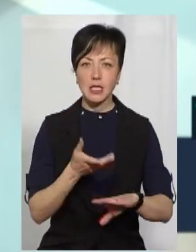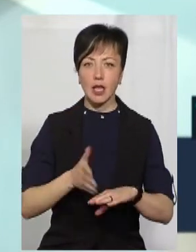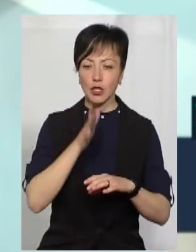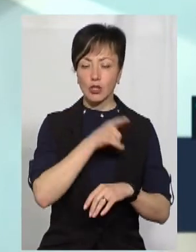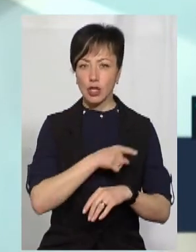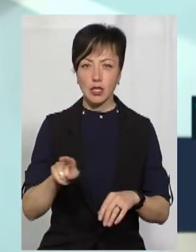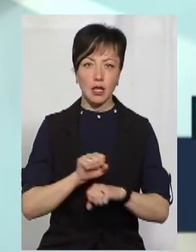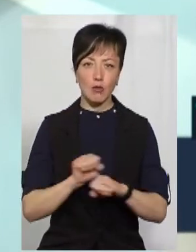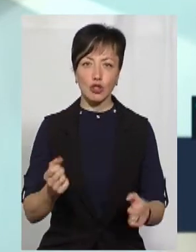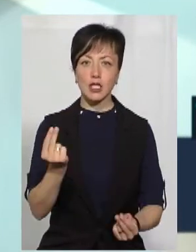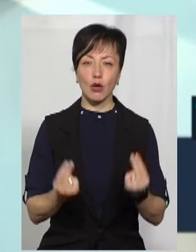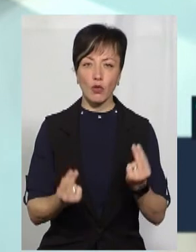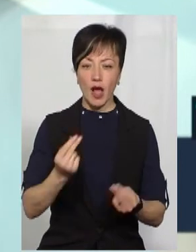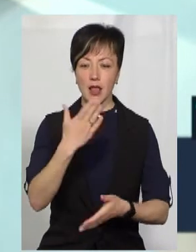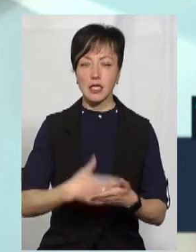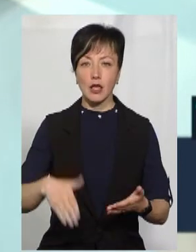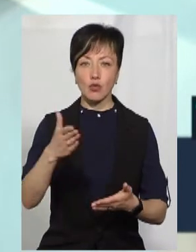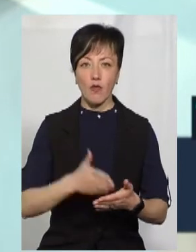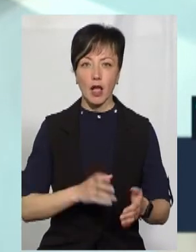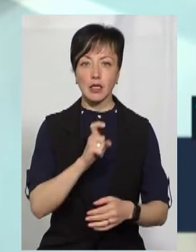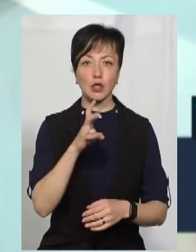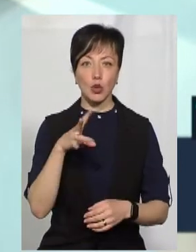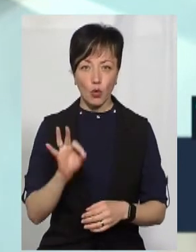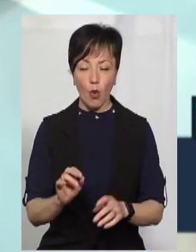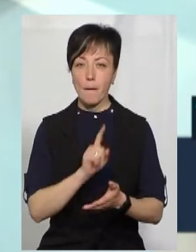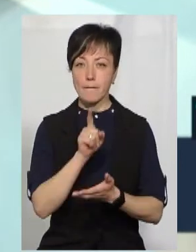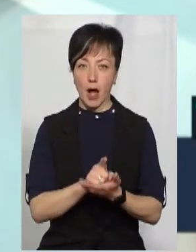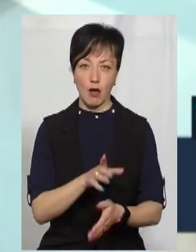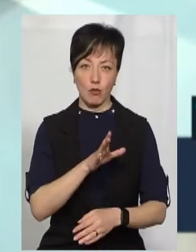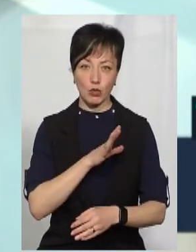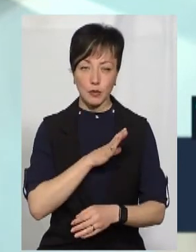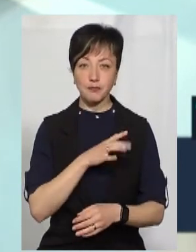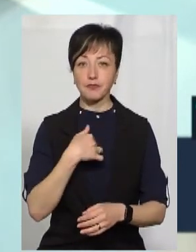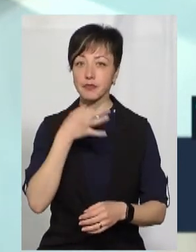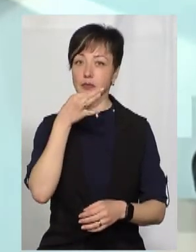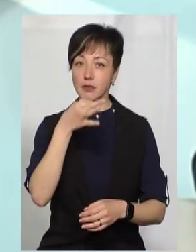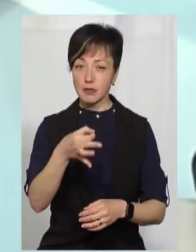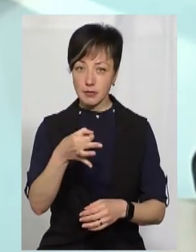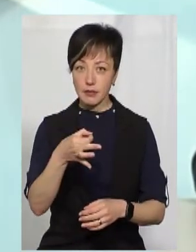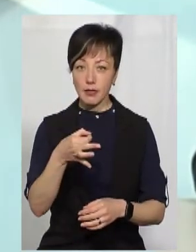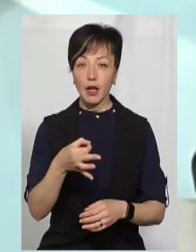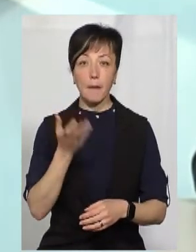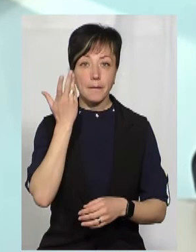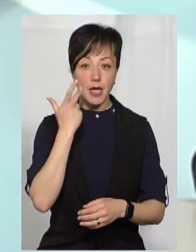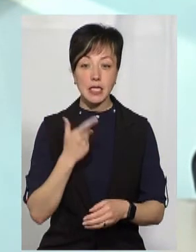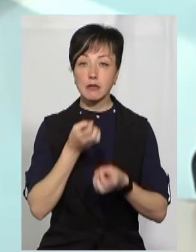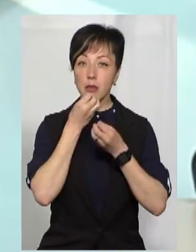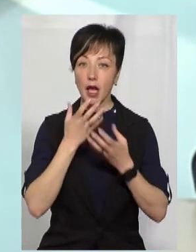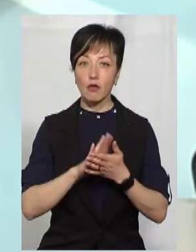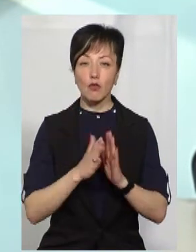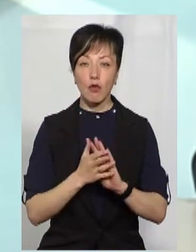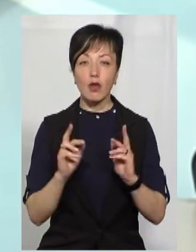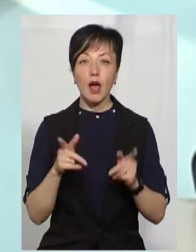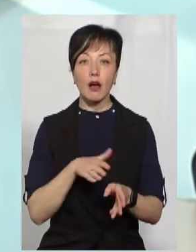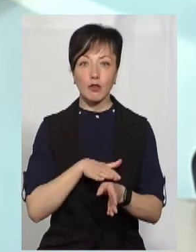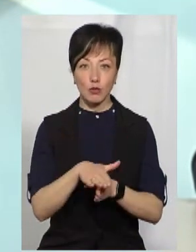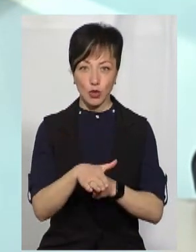час не можна жартувати із скасуванням ЗНО, однозначно воно має бути. Я сказав, при сприятливих умовах, яким чином